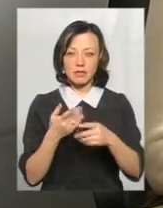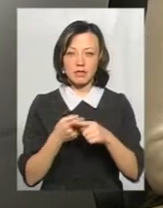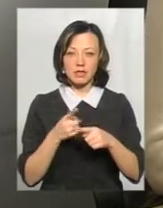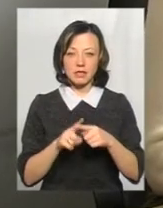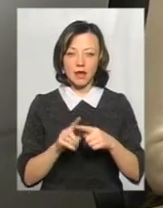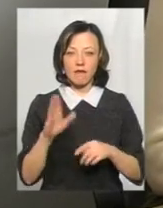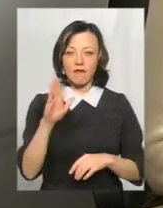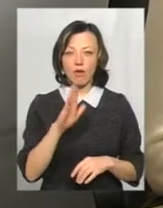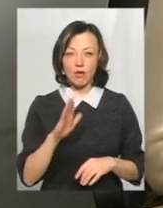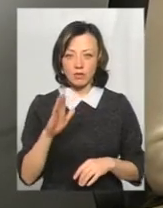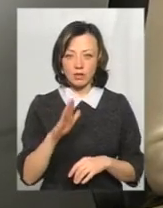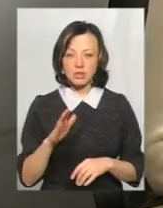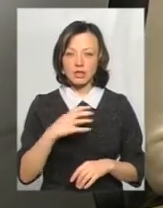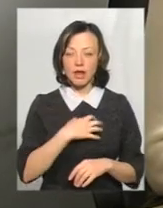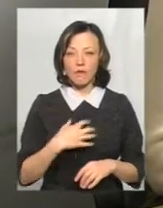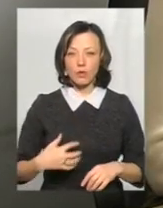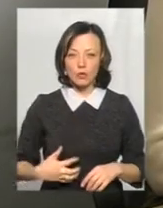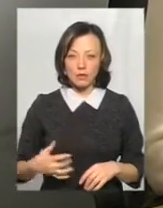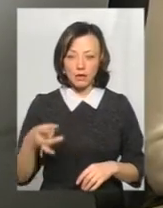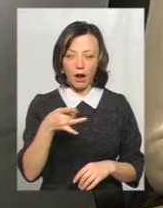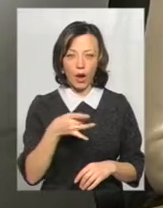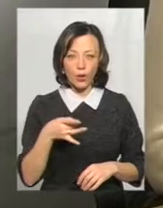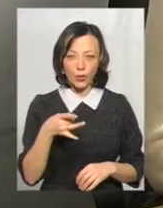Волочиський район, Славутський район,